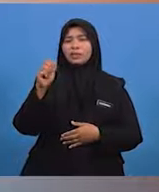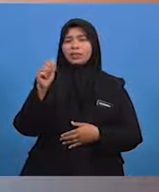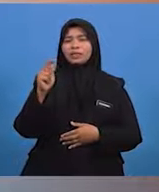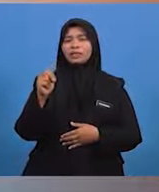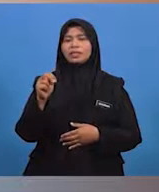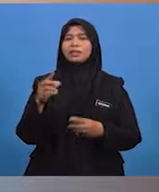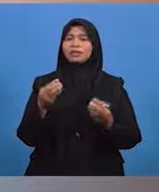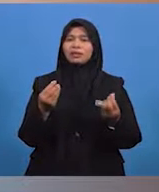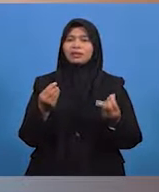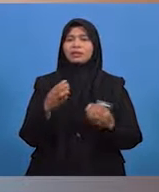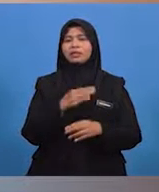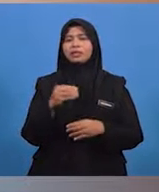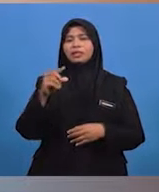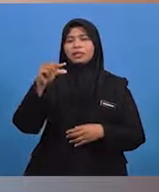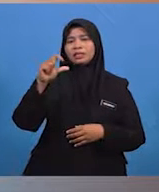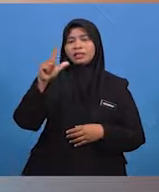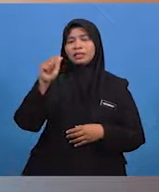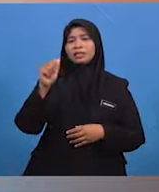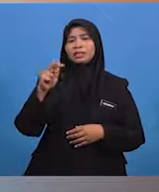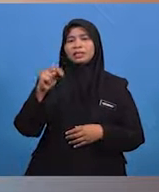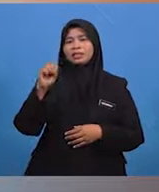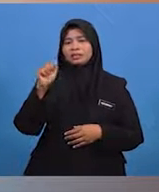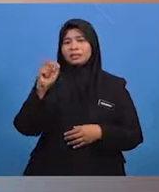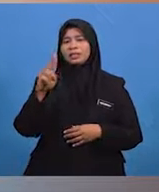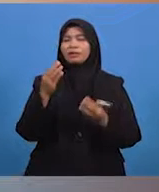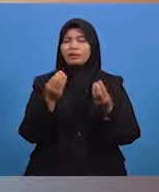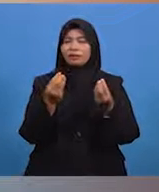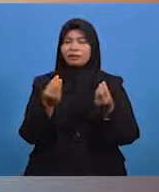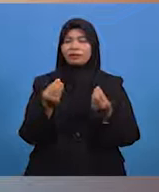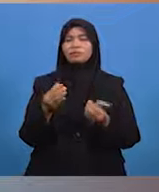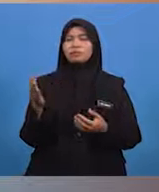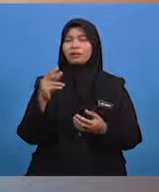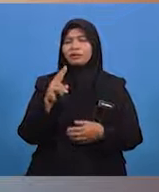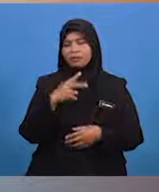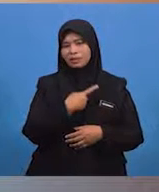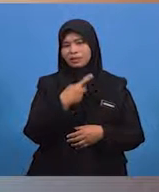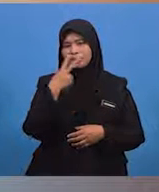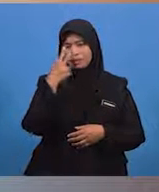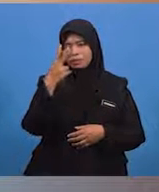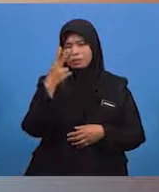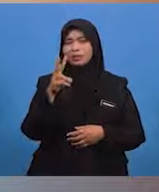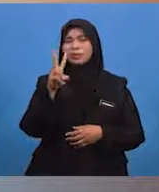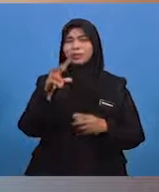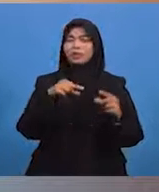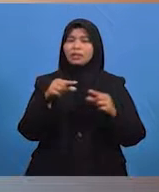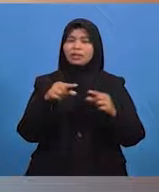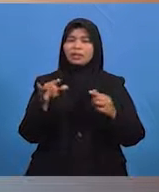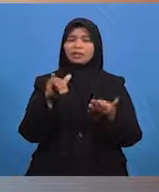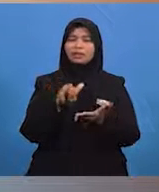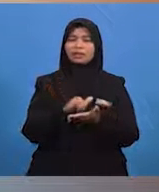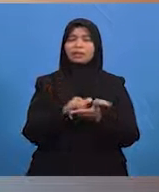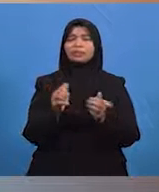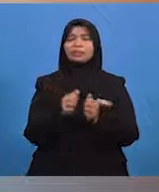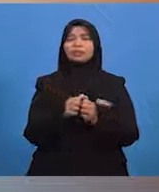gelangsar tanah. Marilah kita lihat kedua-dua pergerakan tersebut dengan lebih